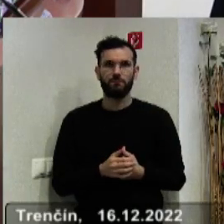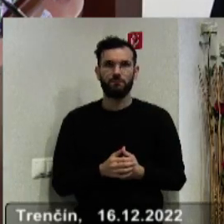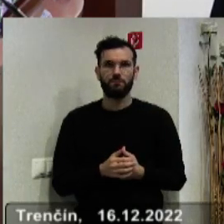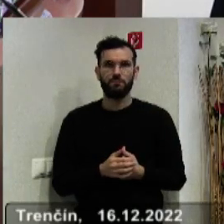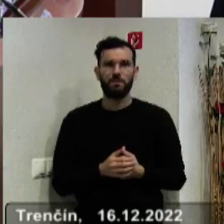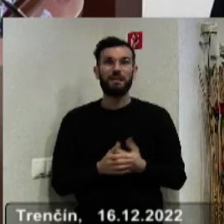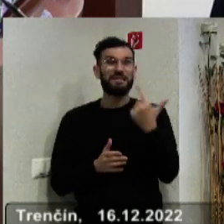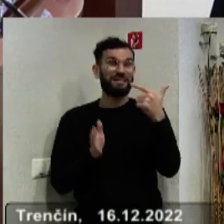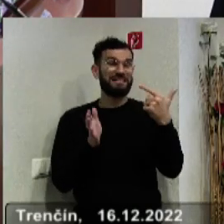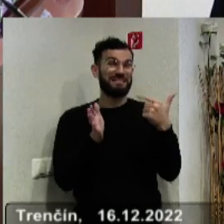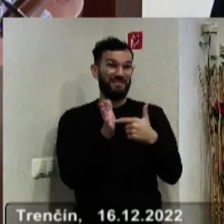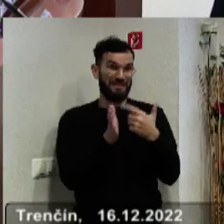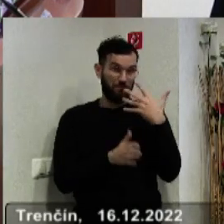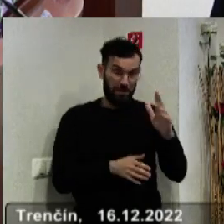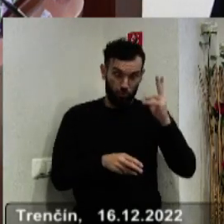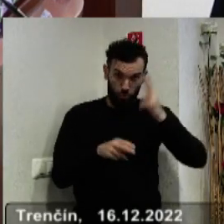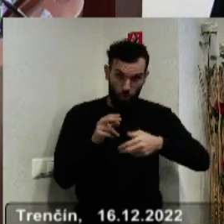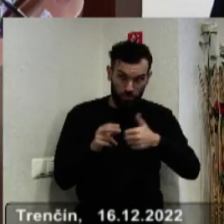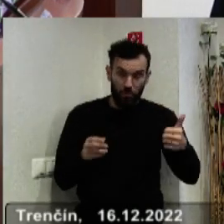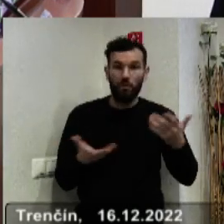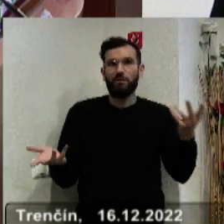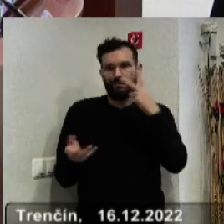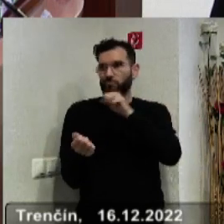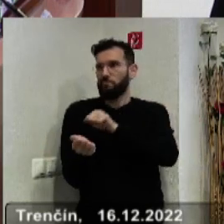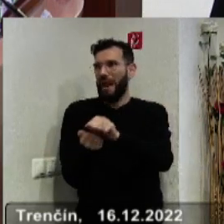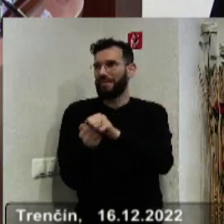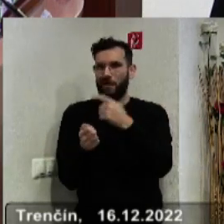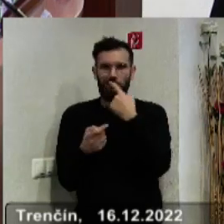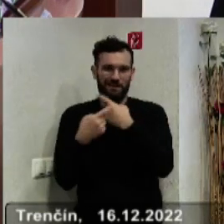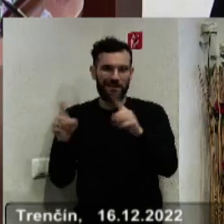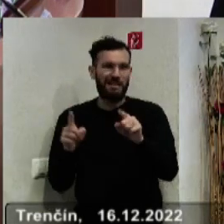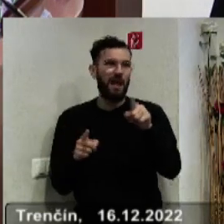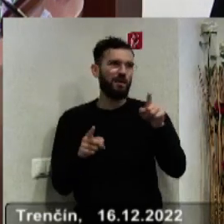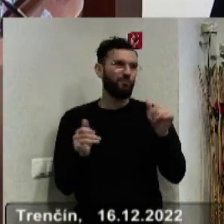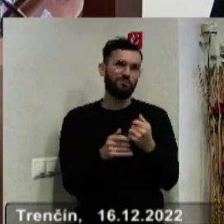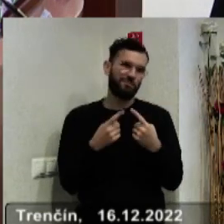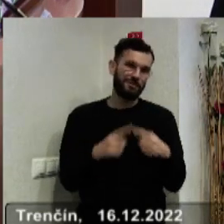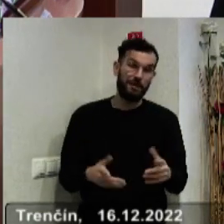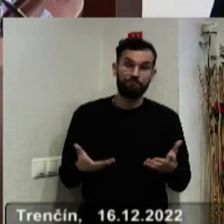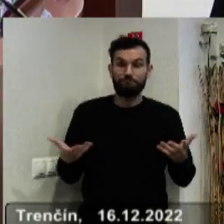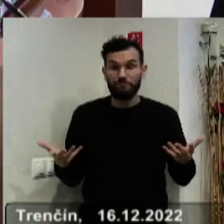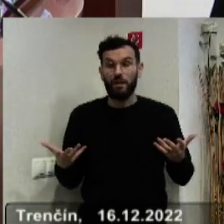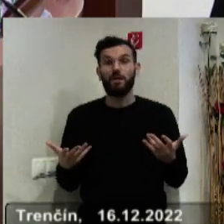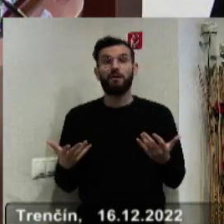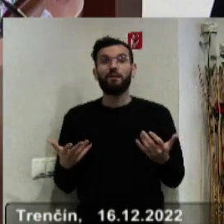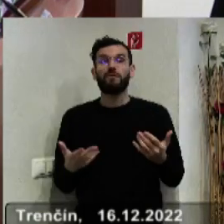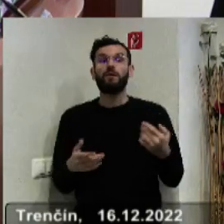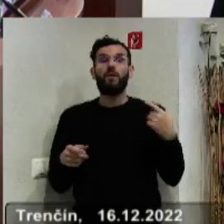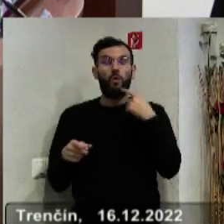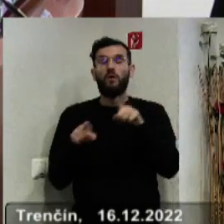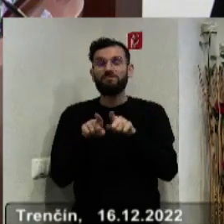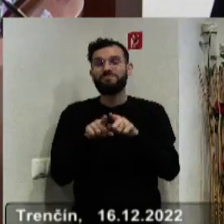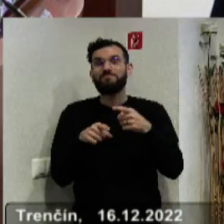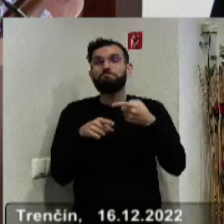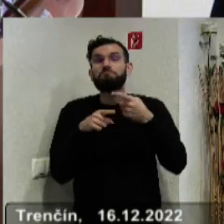2,5 do konca roka, čiže všetko sa mení, to, čo bolo v médiách, nie je až tak pravda, hej. A hlavne, hlavne teda, teda tie